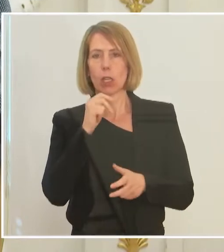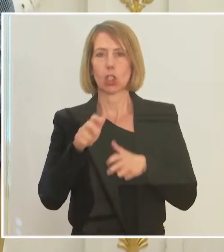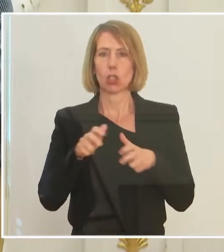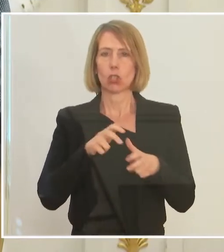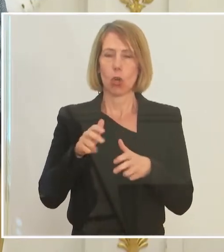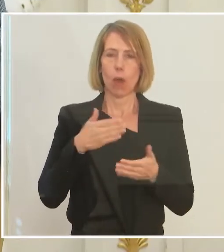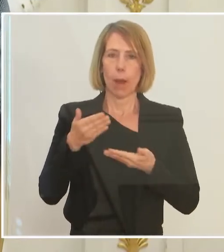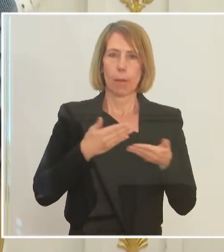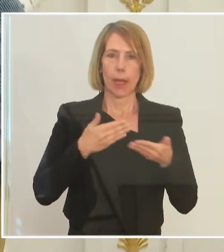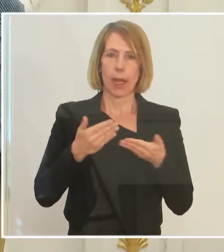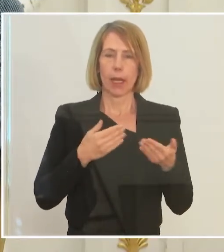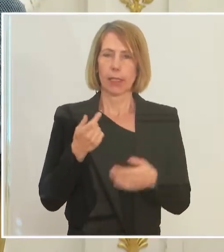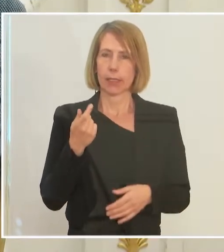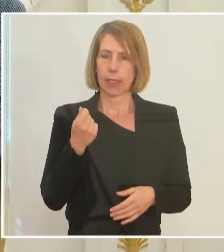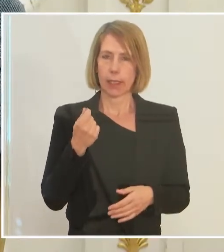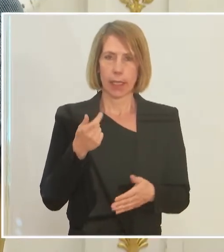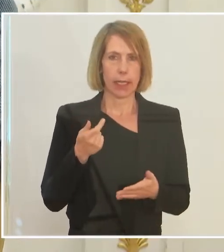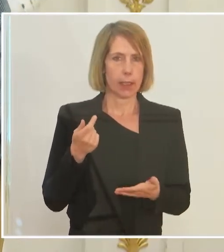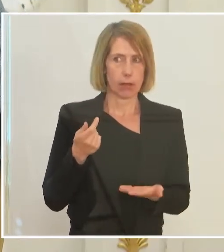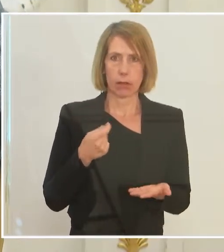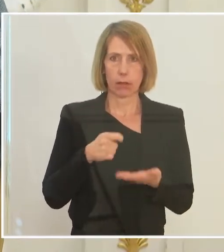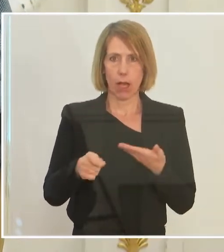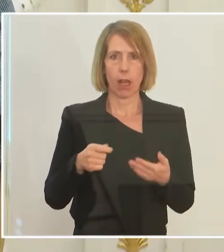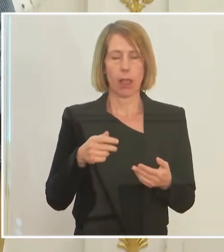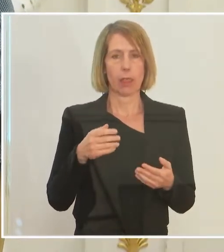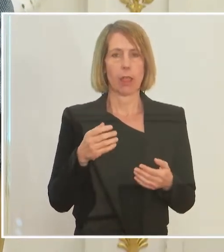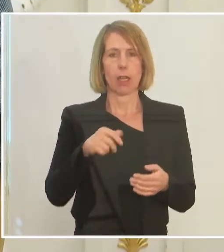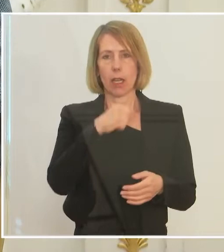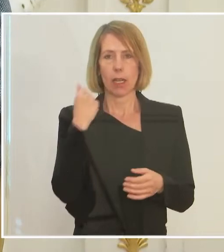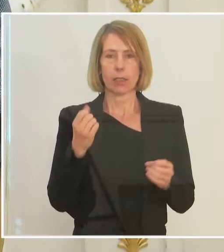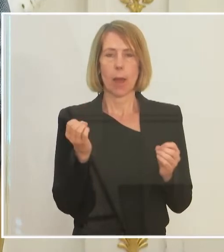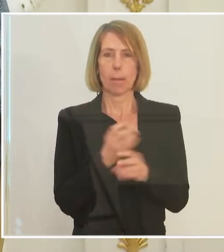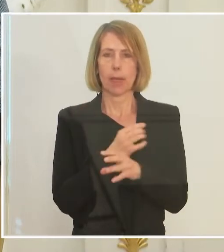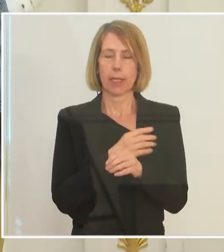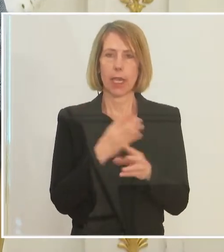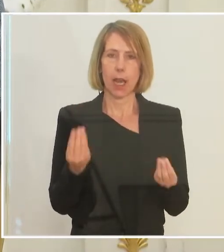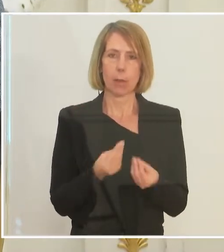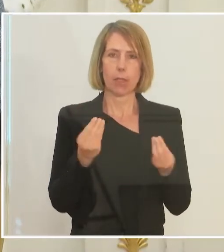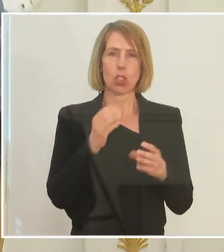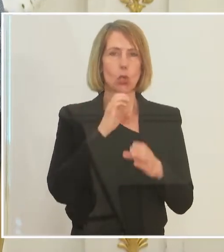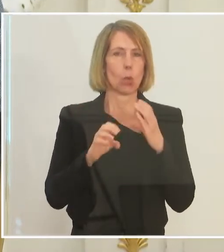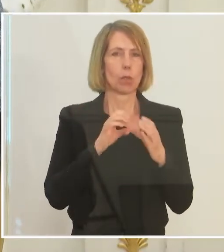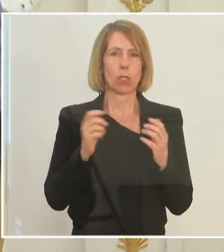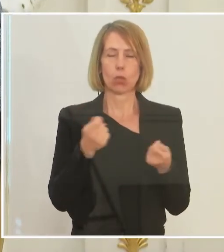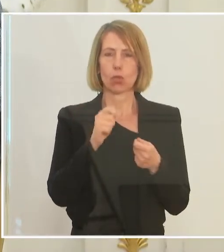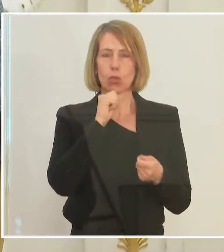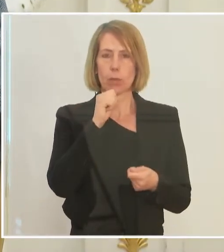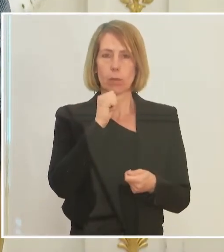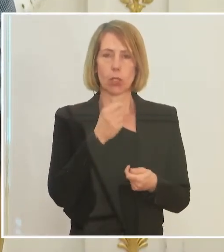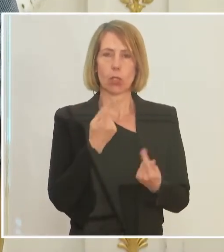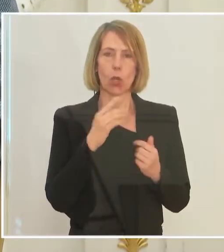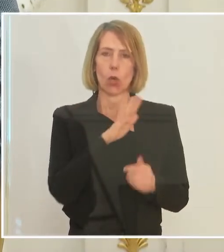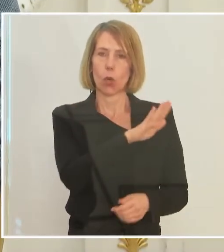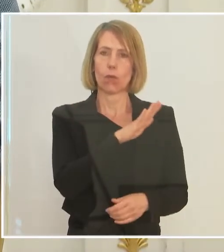darüber zu informieren. Es gibt medialmäßig fast keine Kommunikation, noch weder von Ihrem Ministerium,